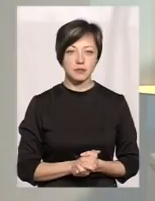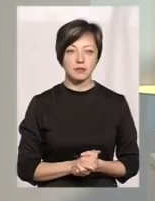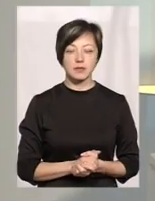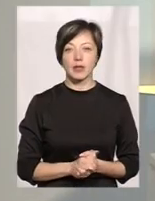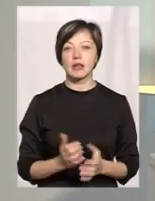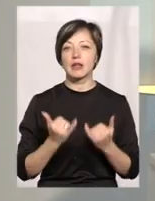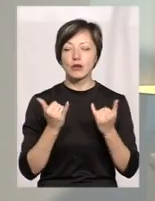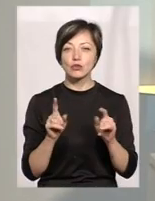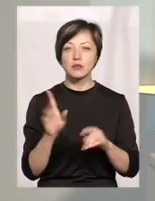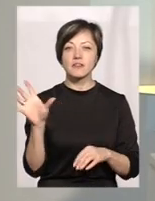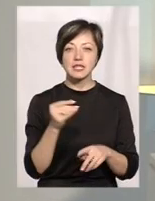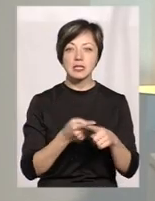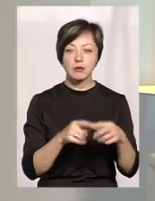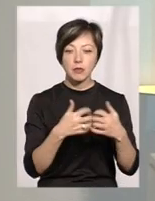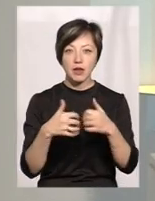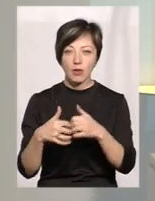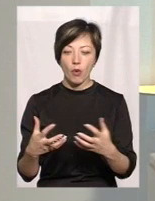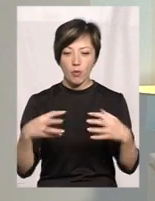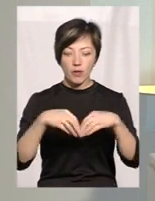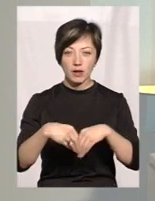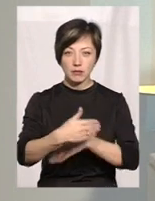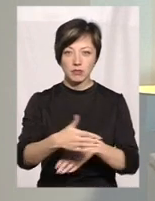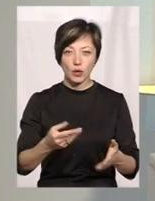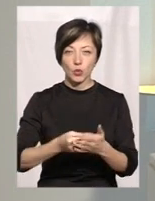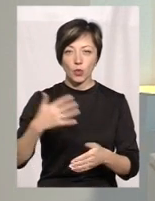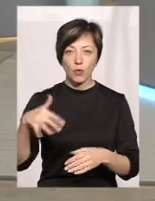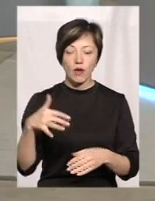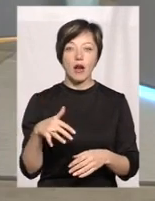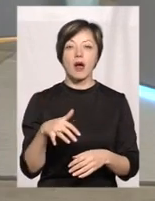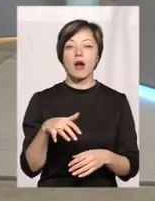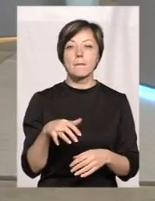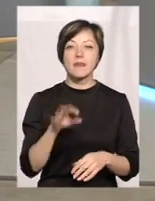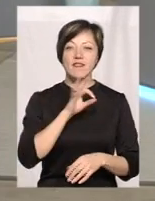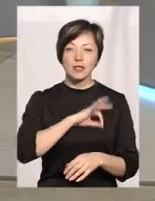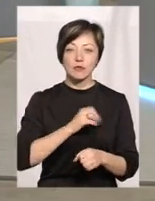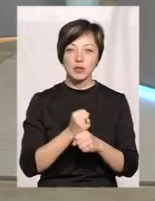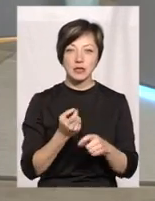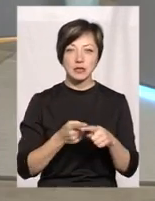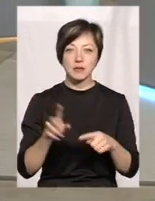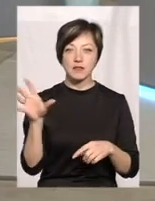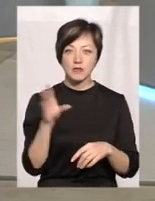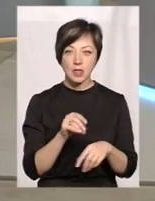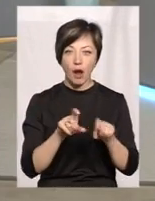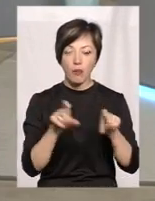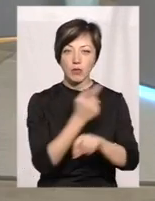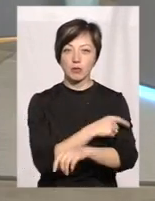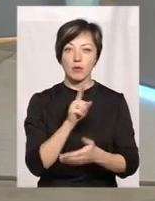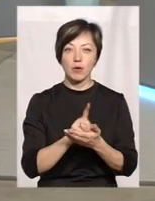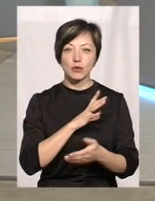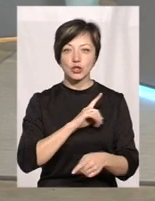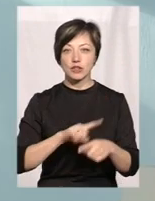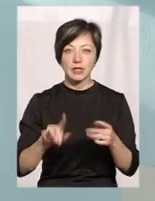Для того, щоб усі ці прилади, об'єднані в цей дороговартісний кейс, ефективно працювали, це ж в усіх амбулаторіях має бути